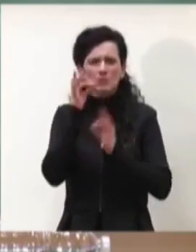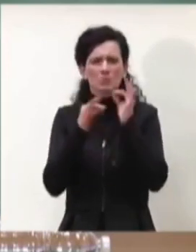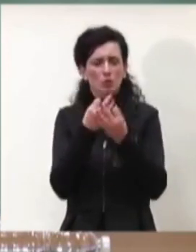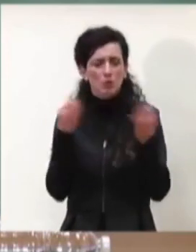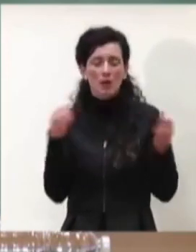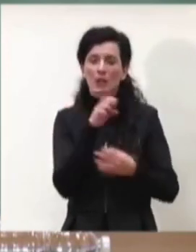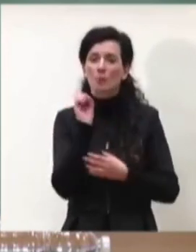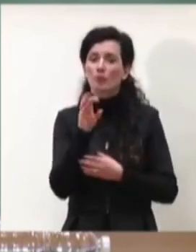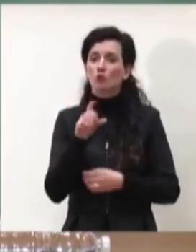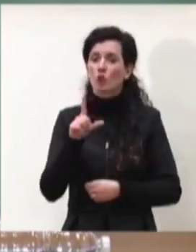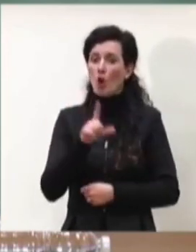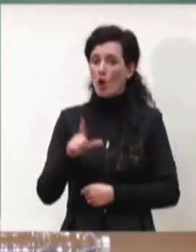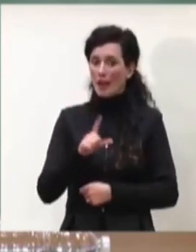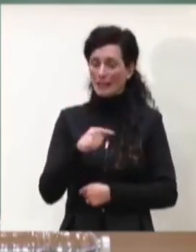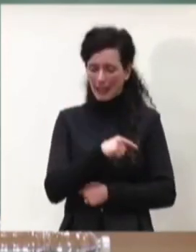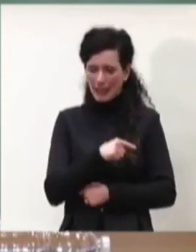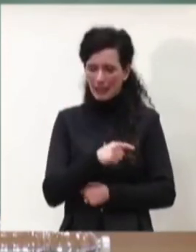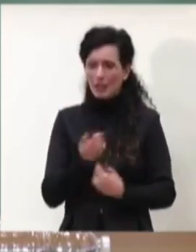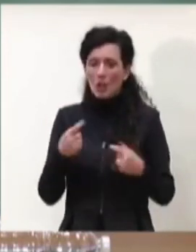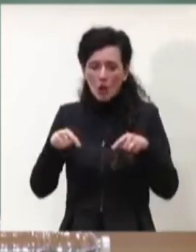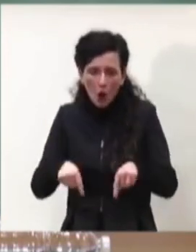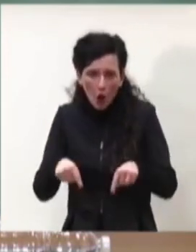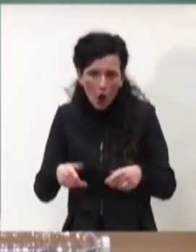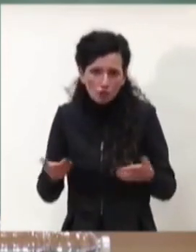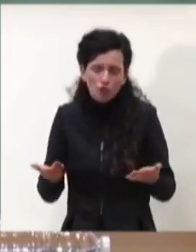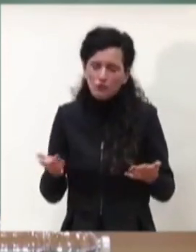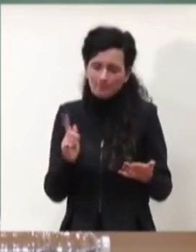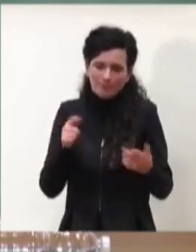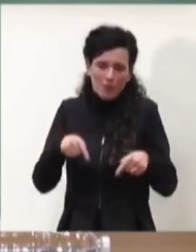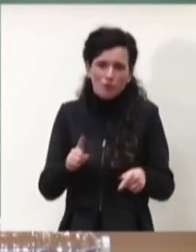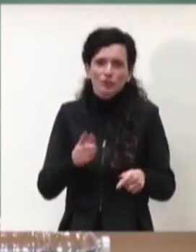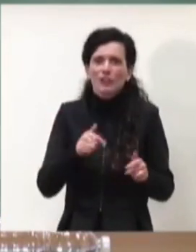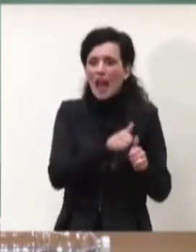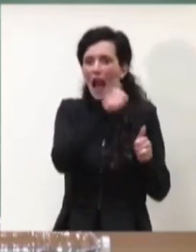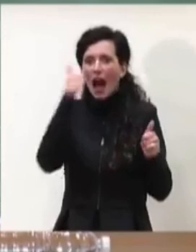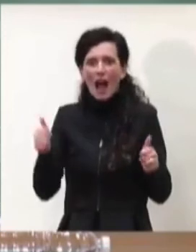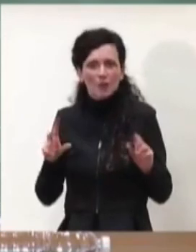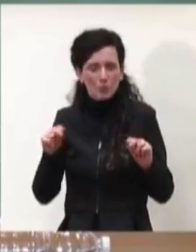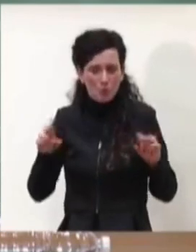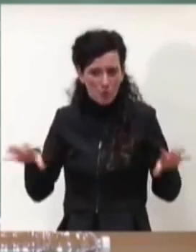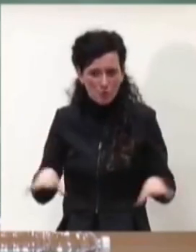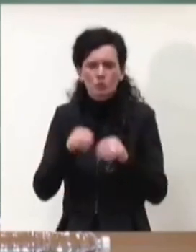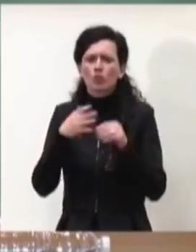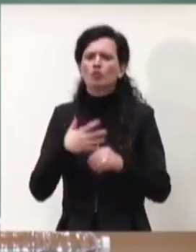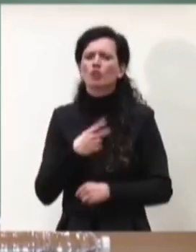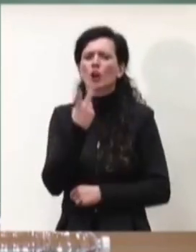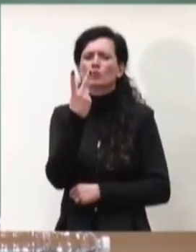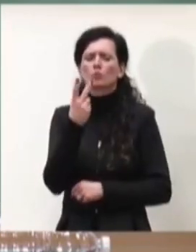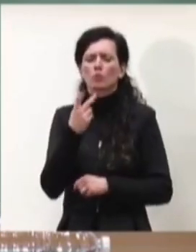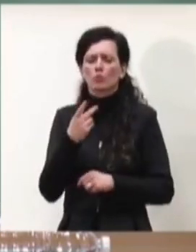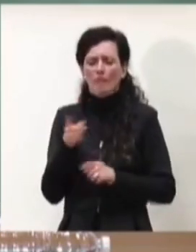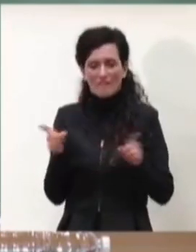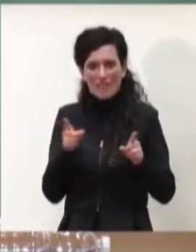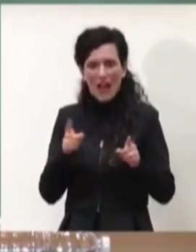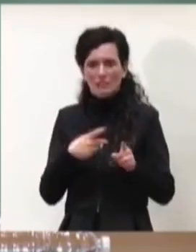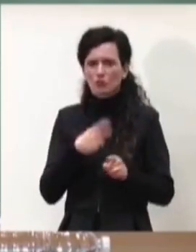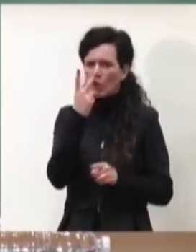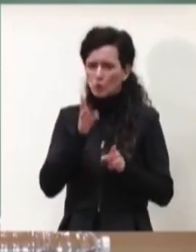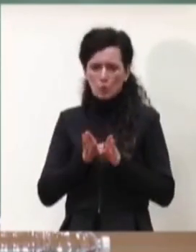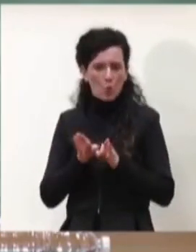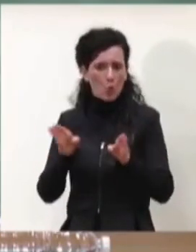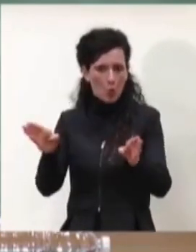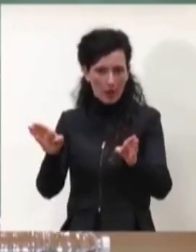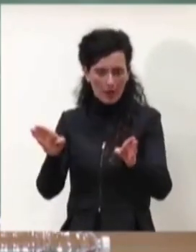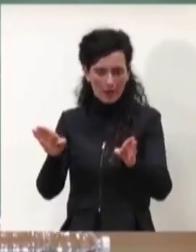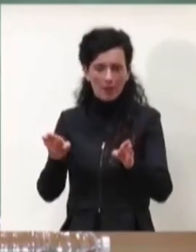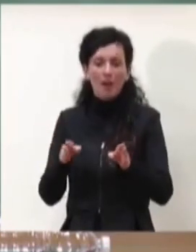noi oggi iniziamo una fase, oggi siamo col nuovo anno, iniziamo una fase che ha due binari. Da una parte il binario ovviamente